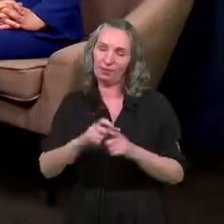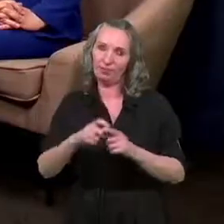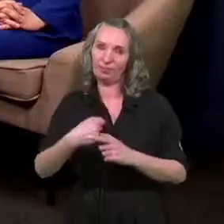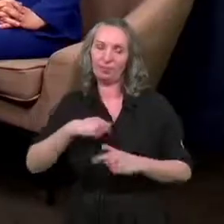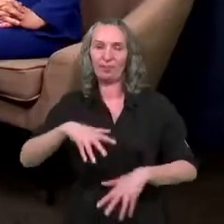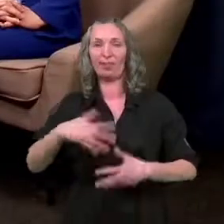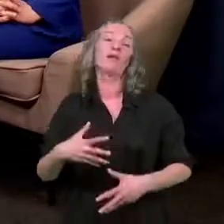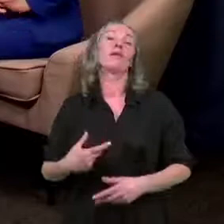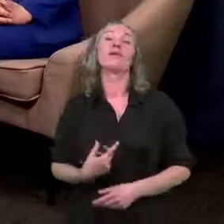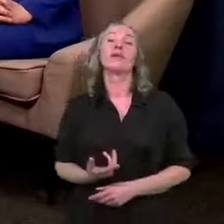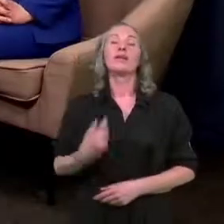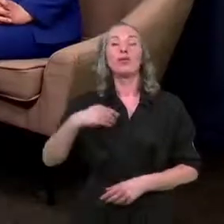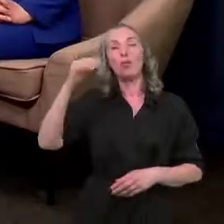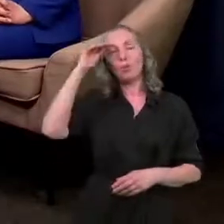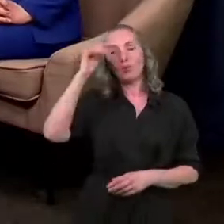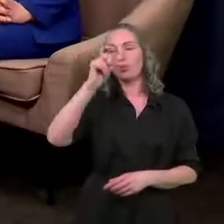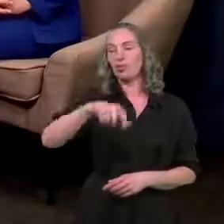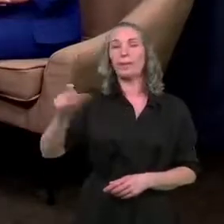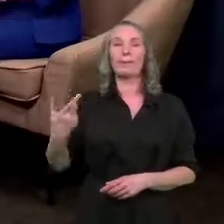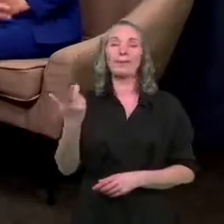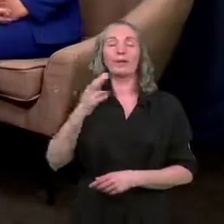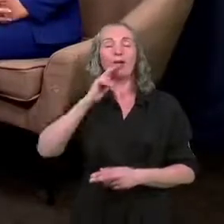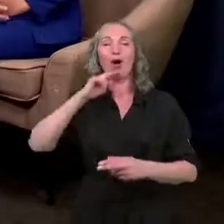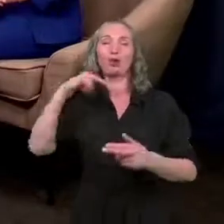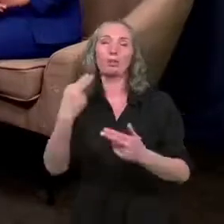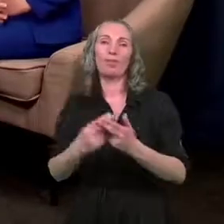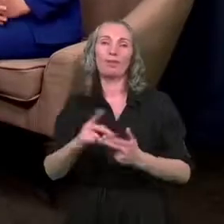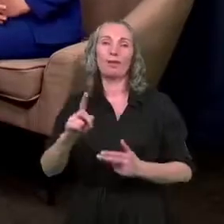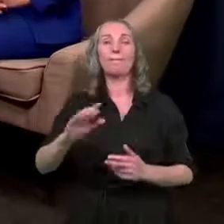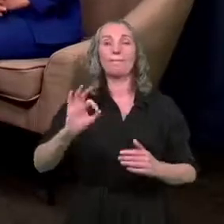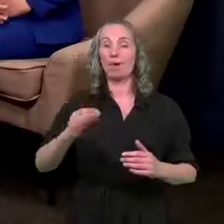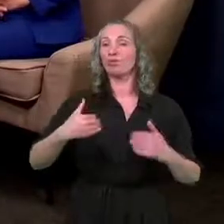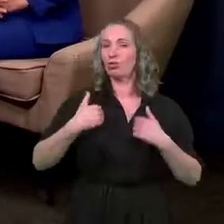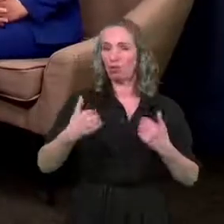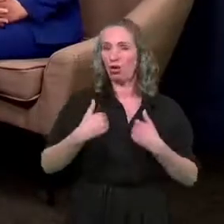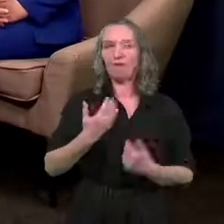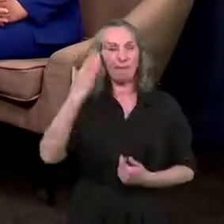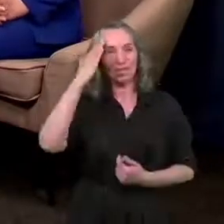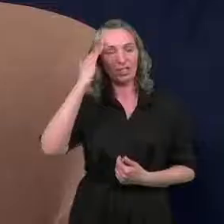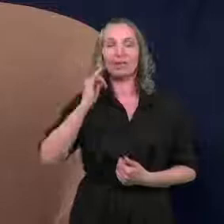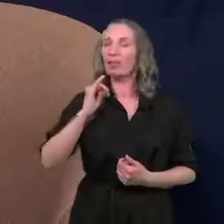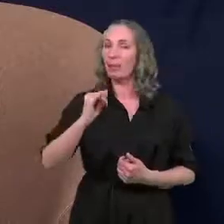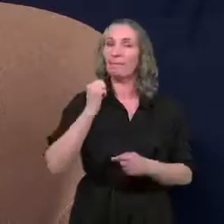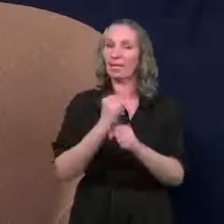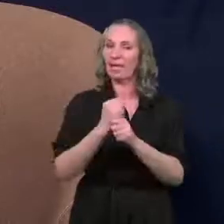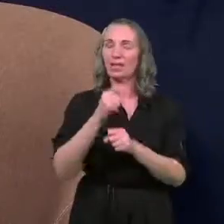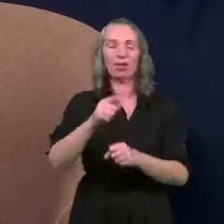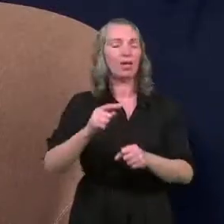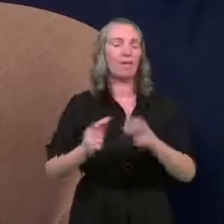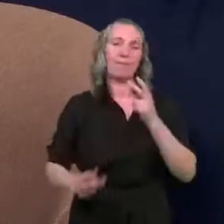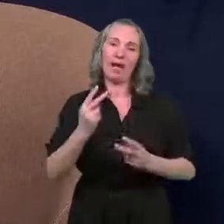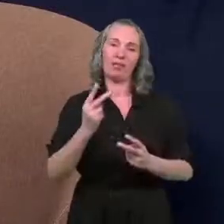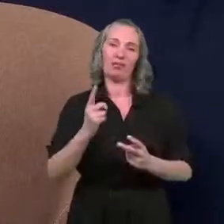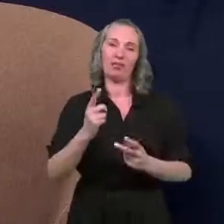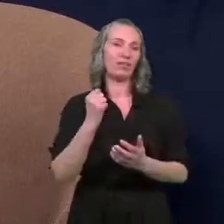usta. Czyli uczymy przede wszystkim odpowiedzialności, bo zdrowie, mieszkanie i praca to jest podstawowa rzecz